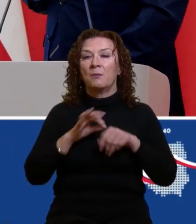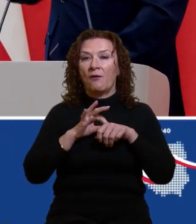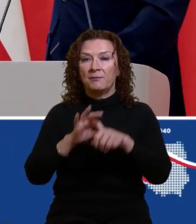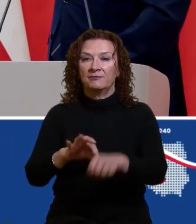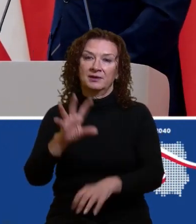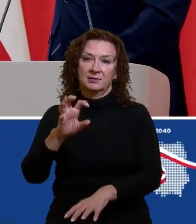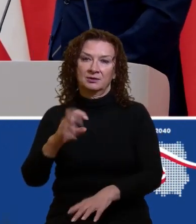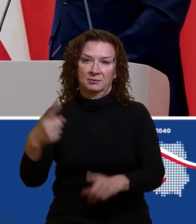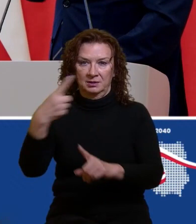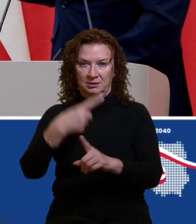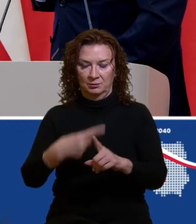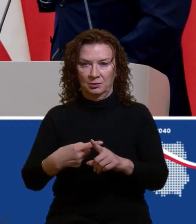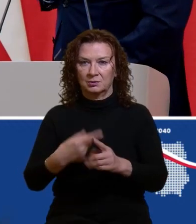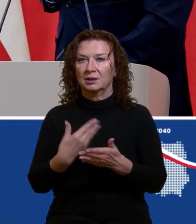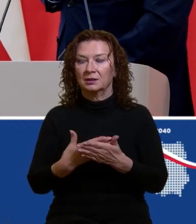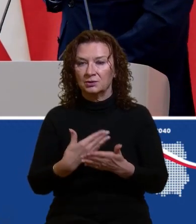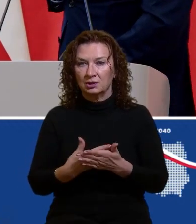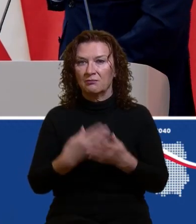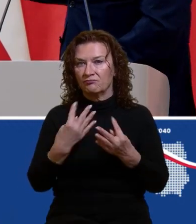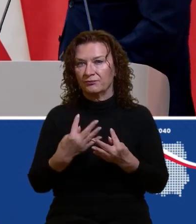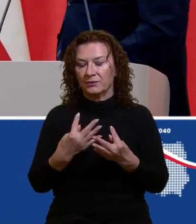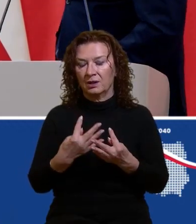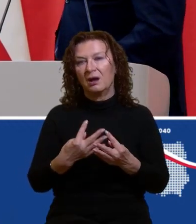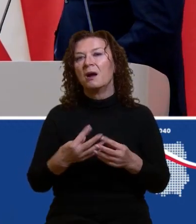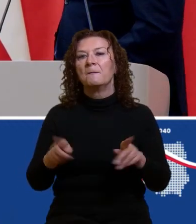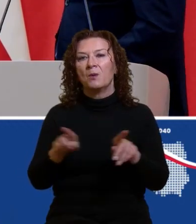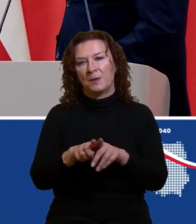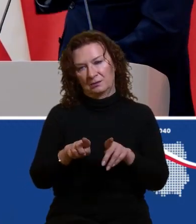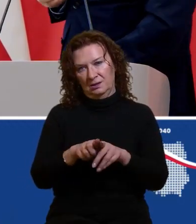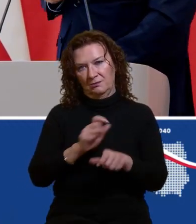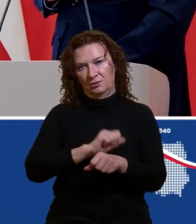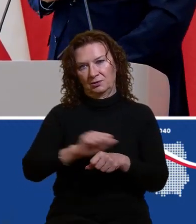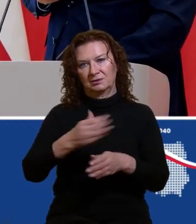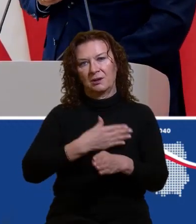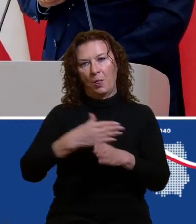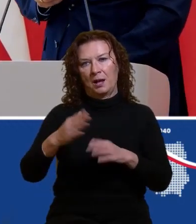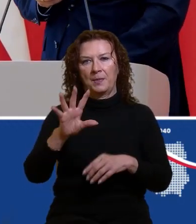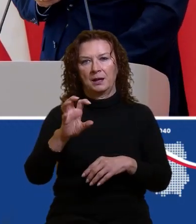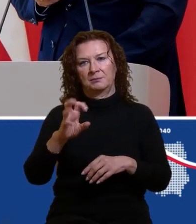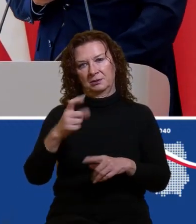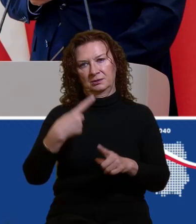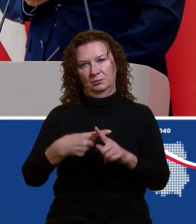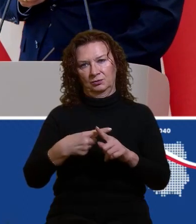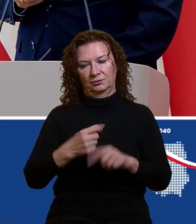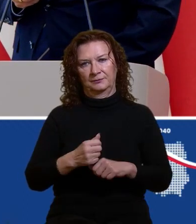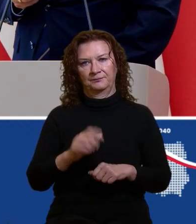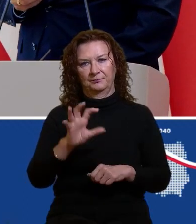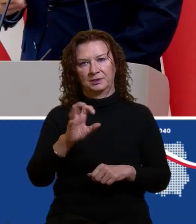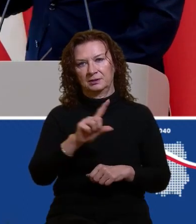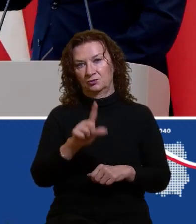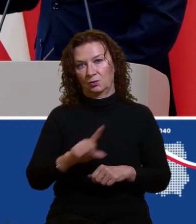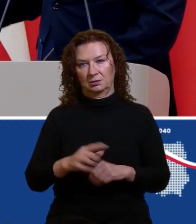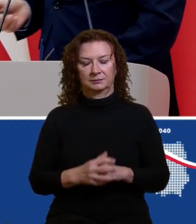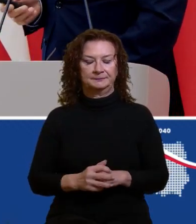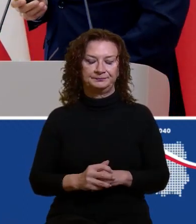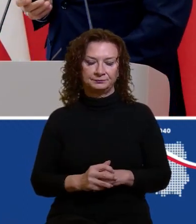tego transferu jest wciąż ta sama i jej znaczenie systematycznie z punktu widzenia tego,